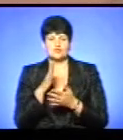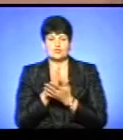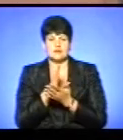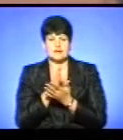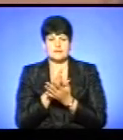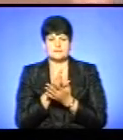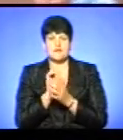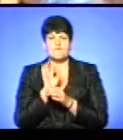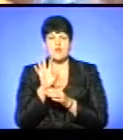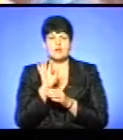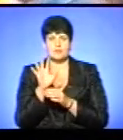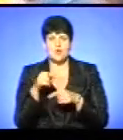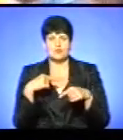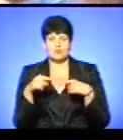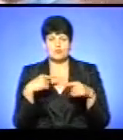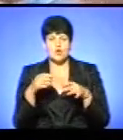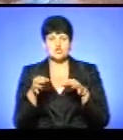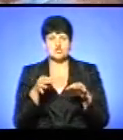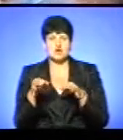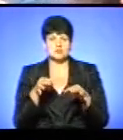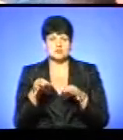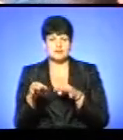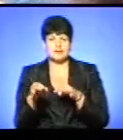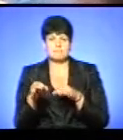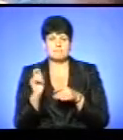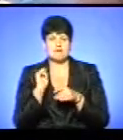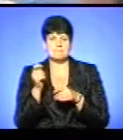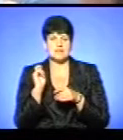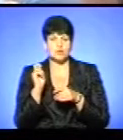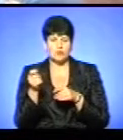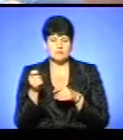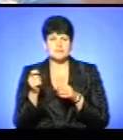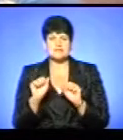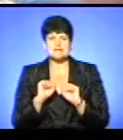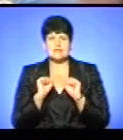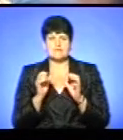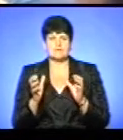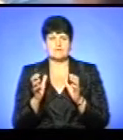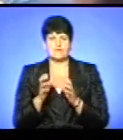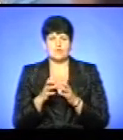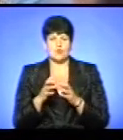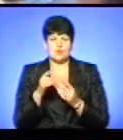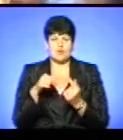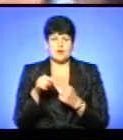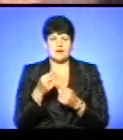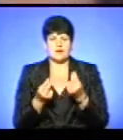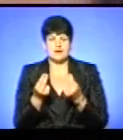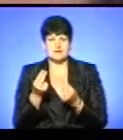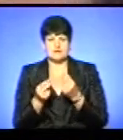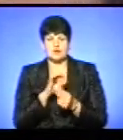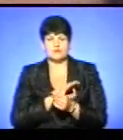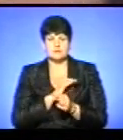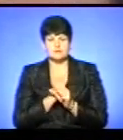волейбол, футбол, шашки, бадмінтон. Стараємось в полі з дітьми гратися. Вихователі